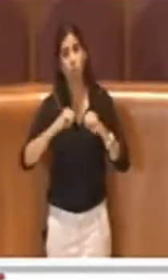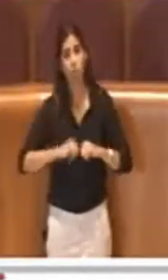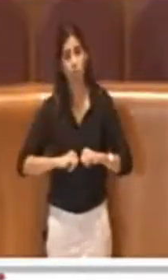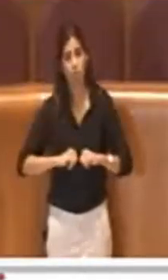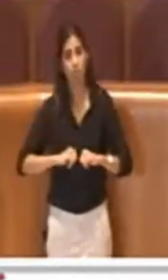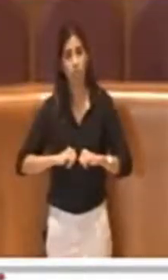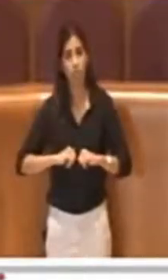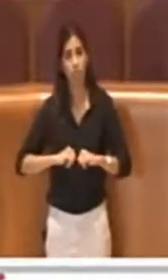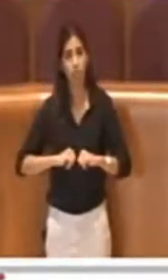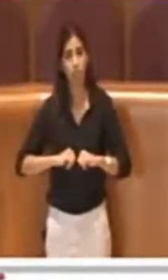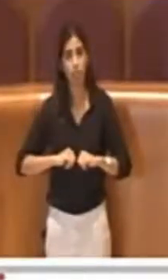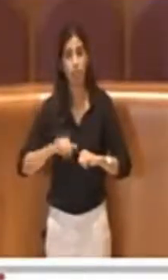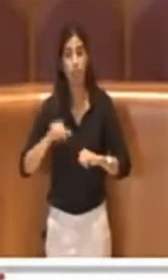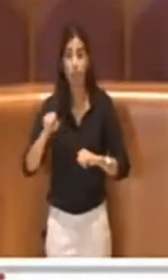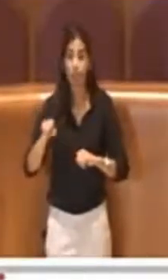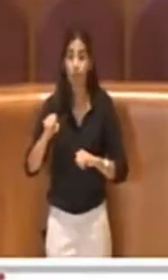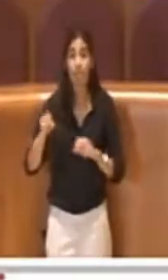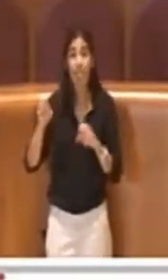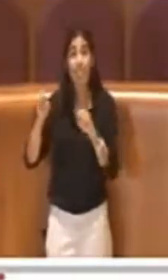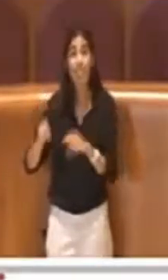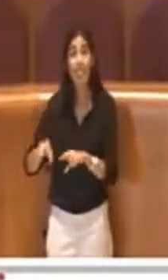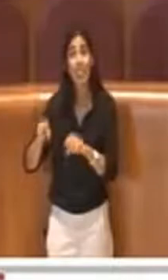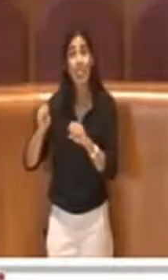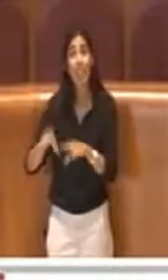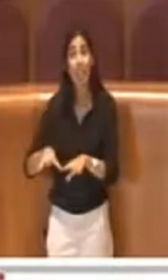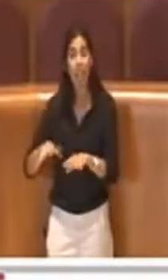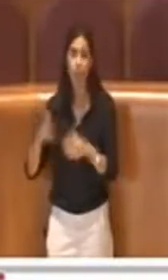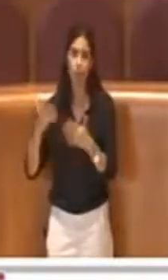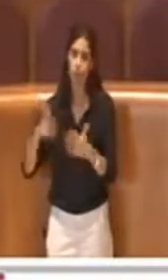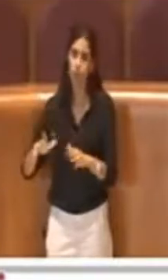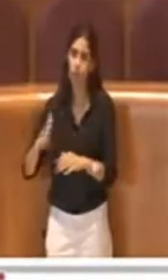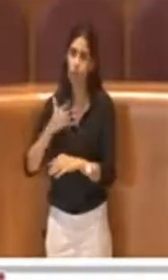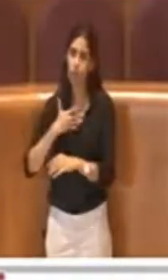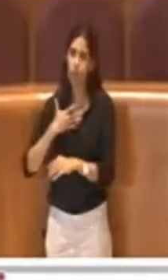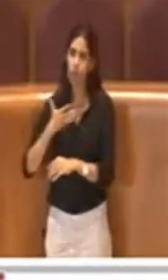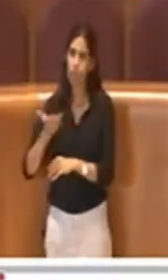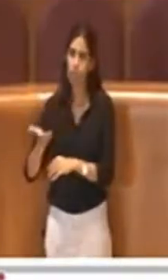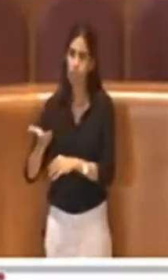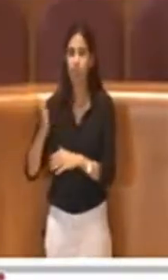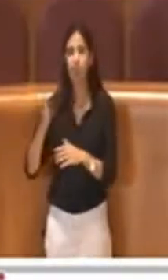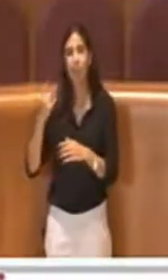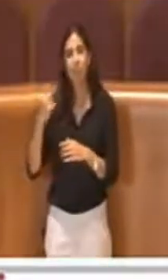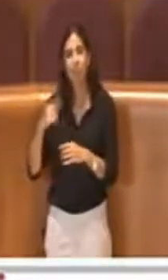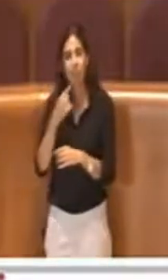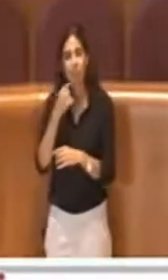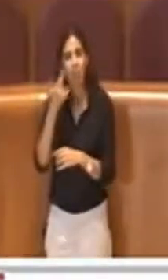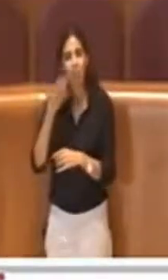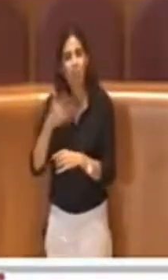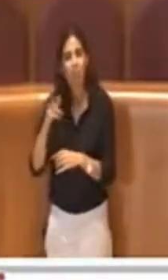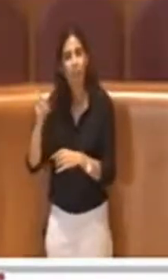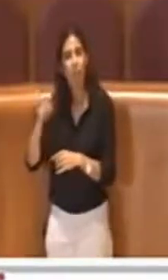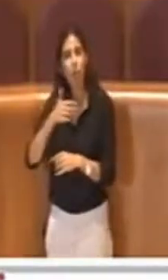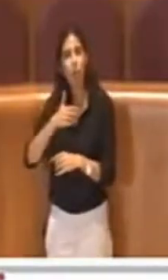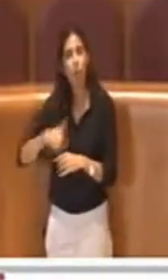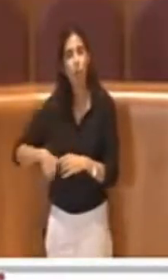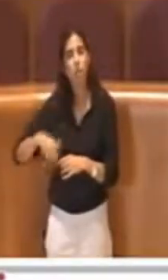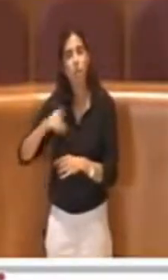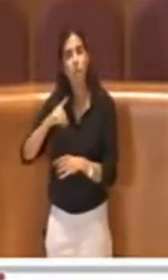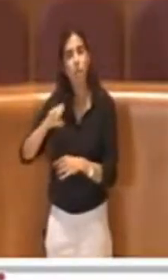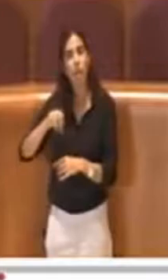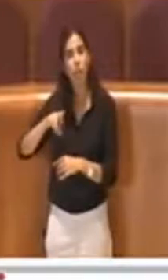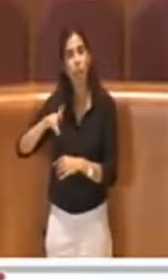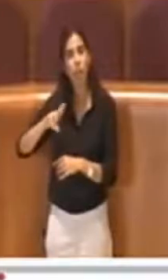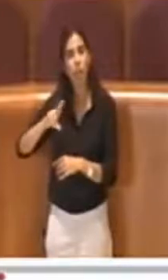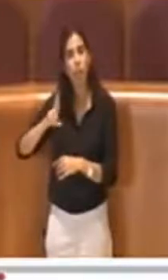questa discarica che già è esistente, ma che come ha sottolineato il consigliere di Priamo, la società